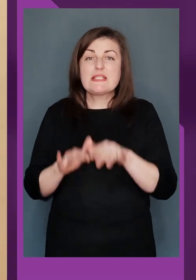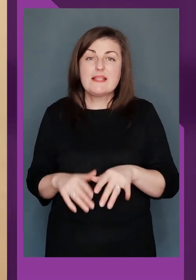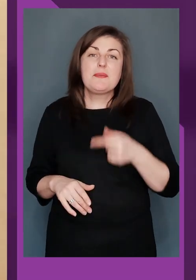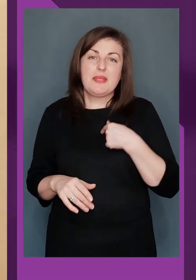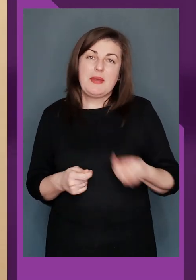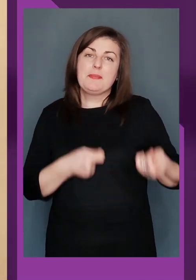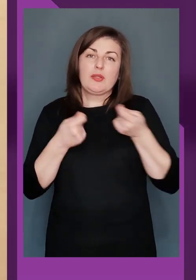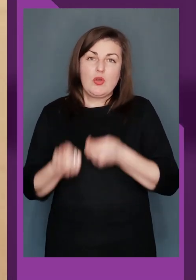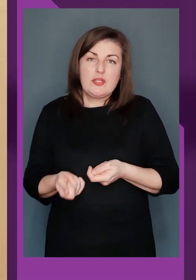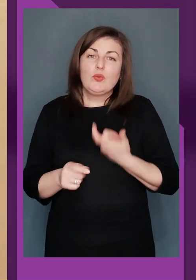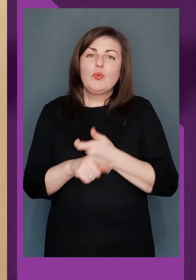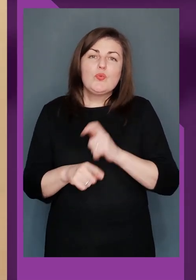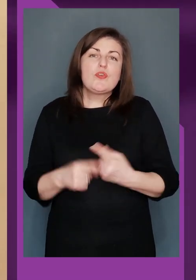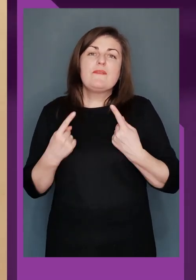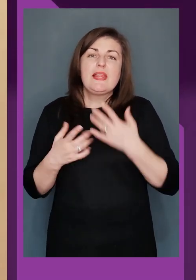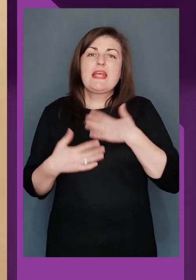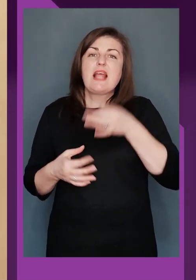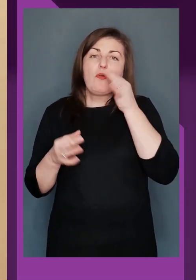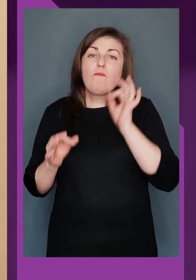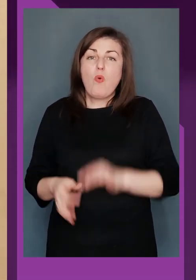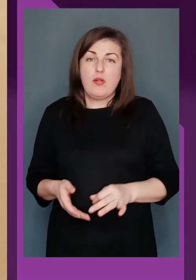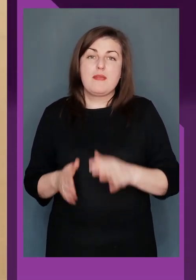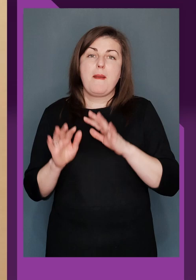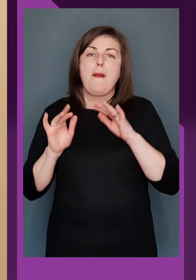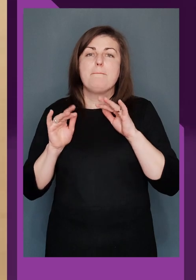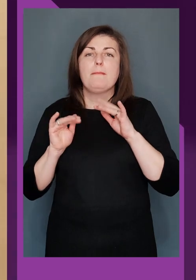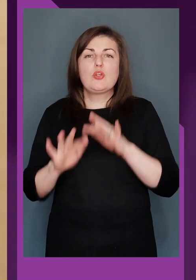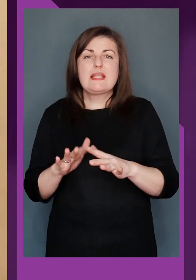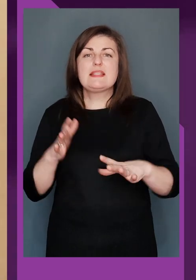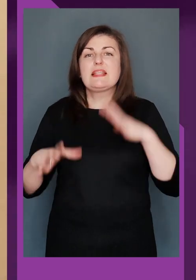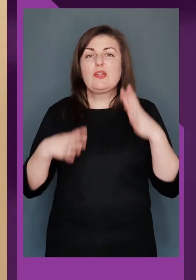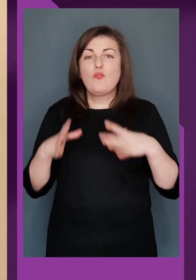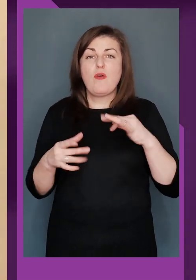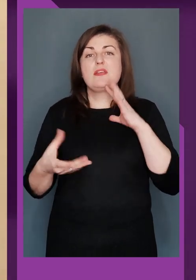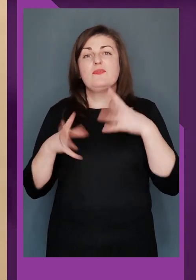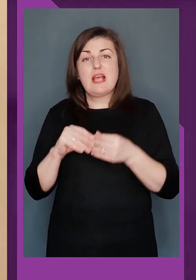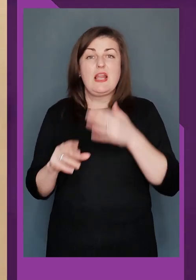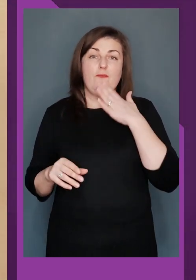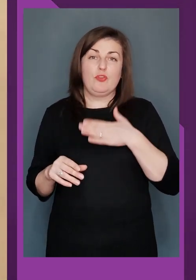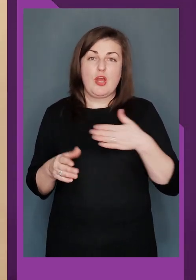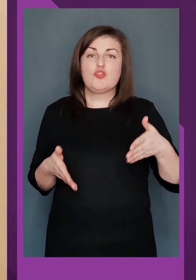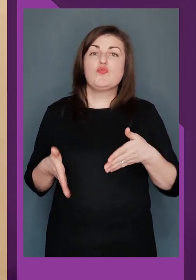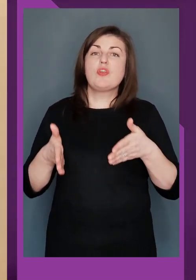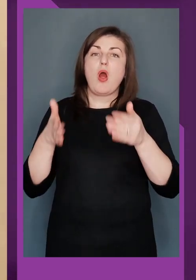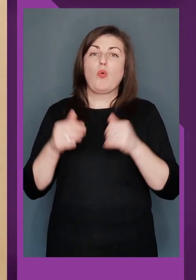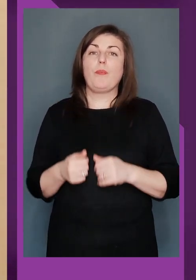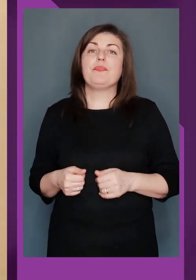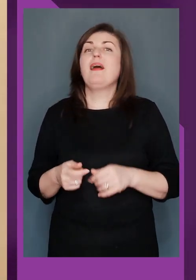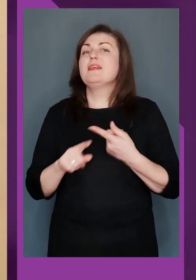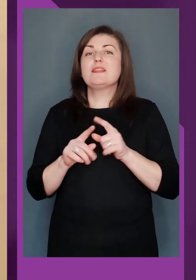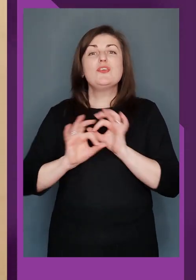сам процес мені приносить дуже велике задоволення. Процес тренувань і взагалі нашого